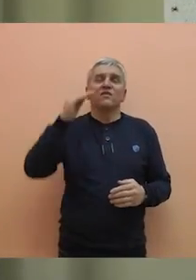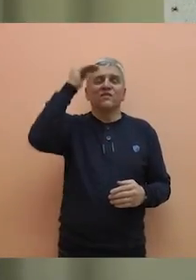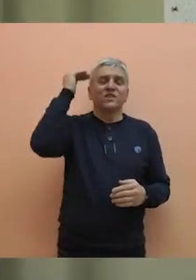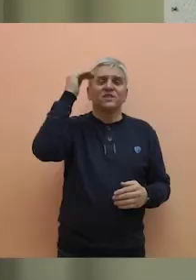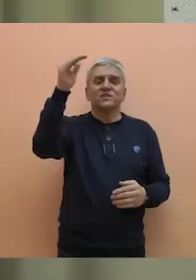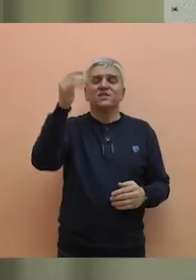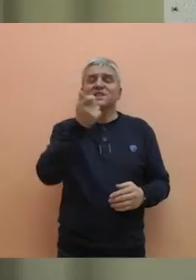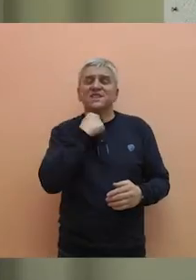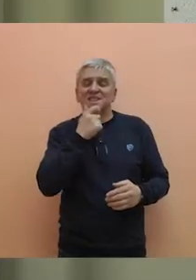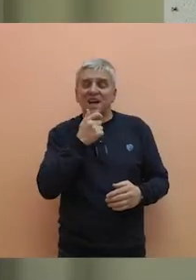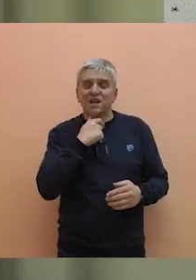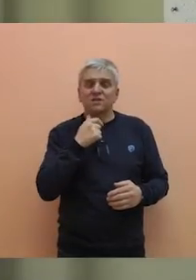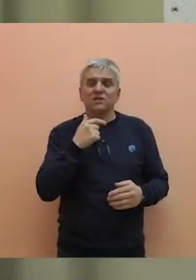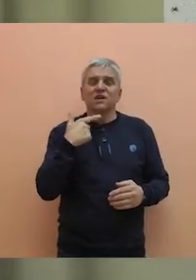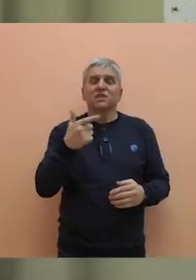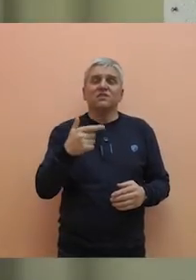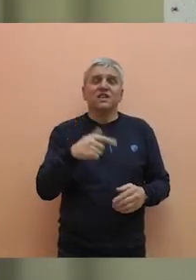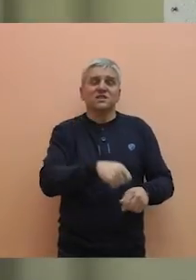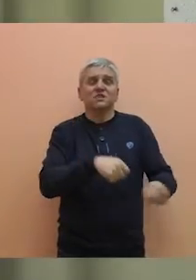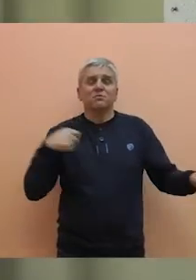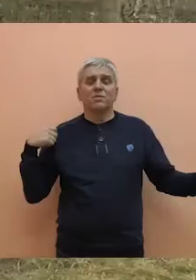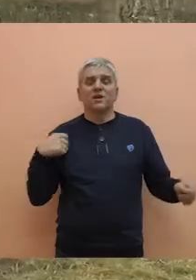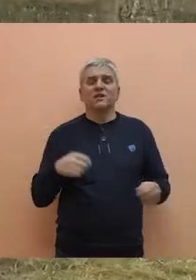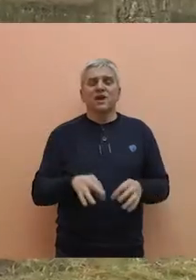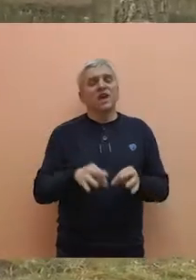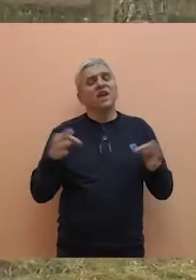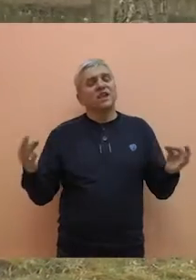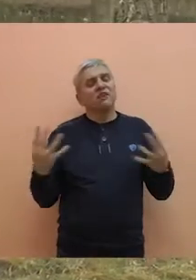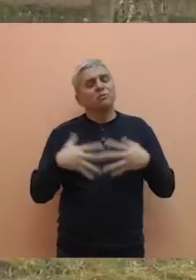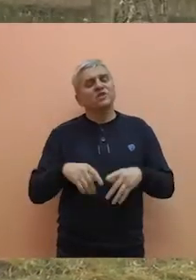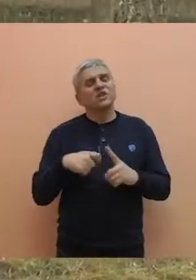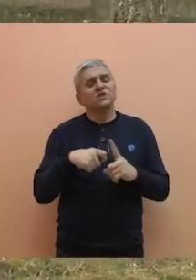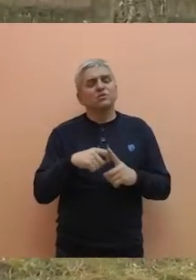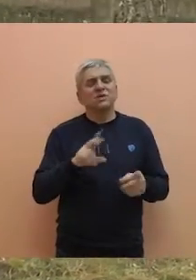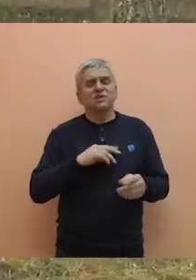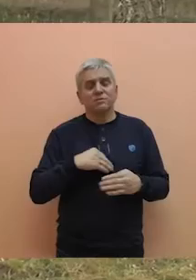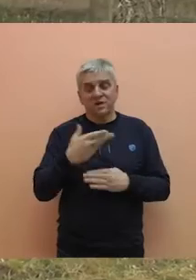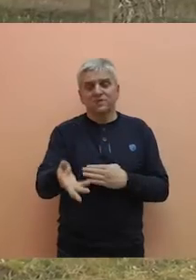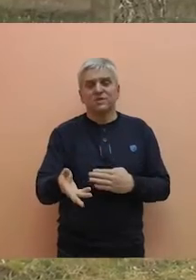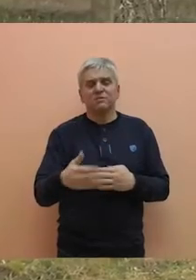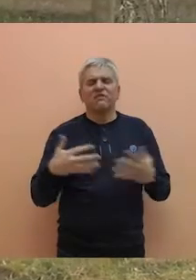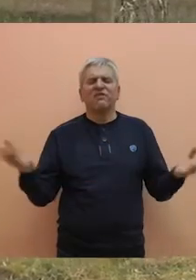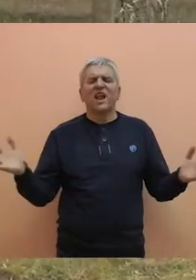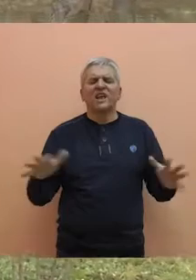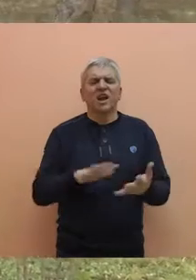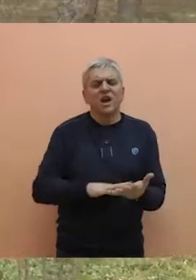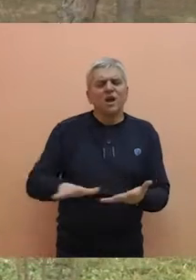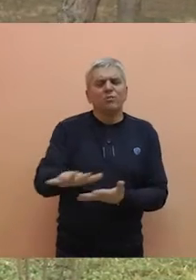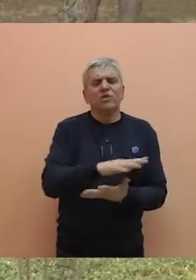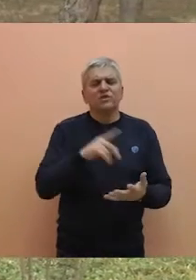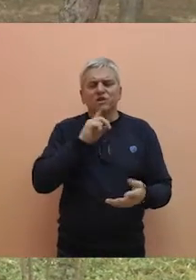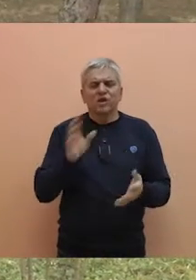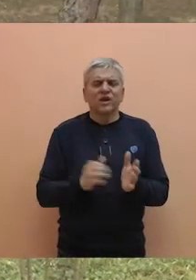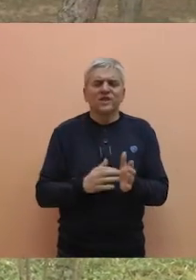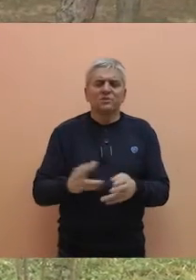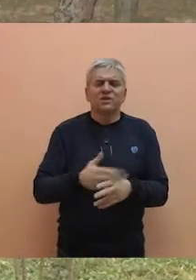starosti, znači dostaju do 20 metara visine. Javno preduzeće Komunalac pred sobom ima velike površine koje uređuje